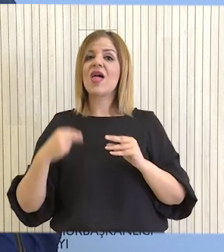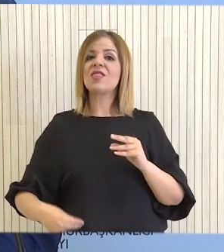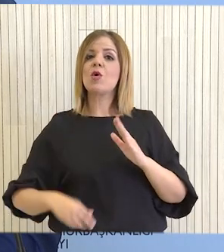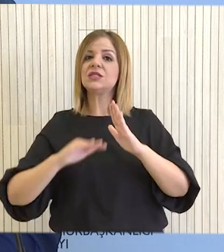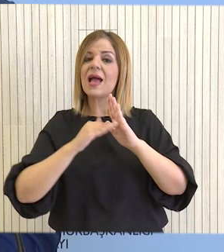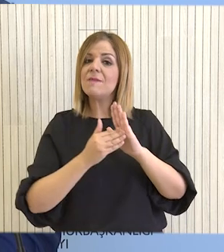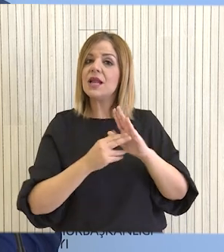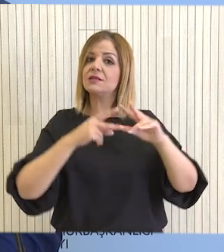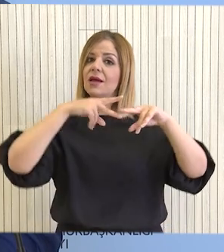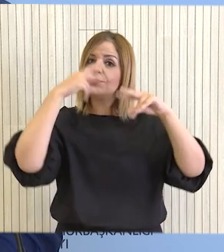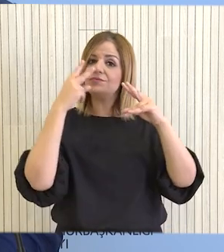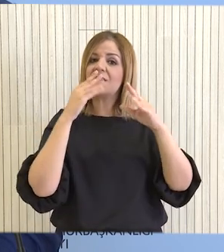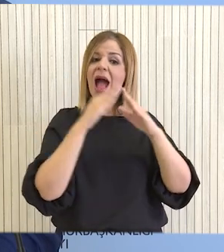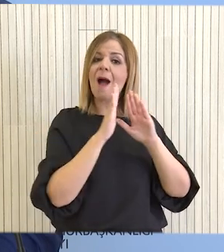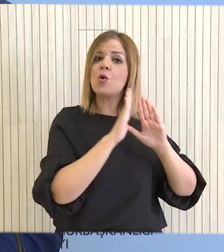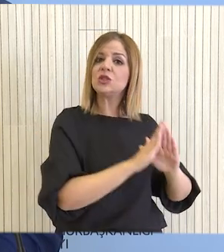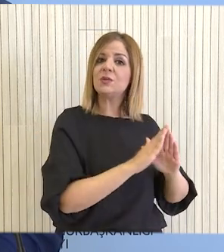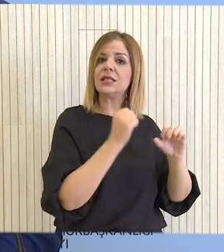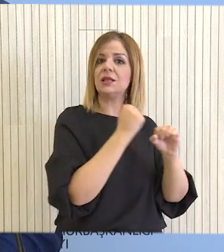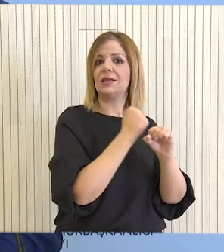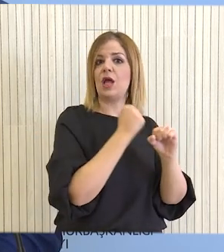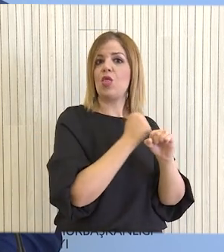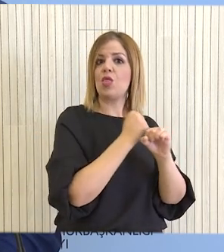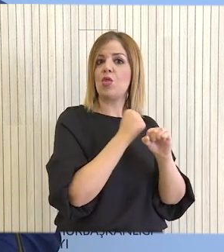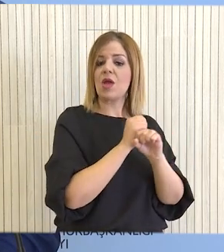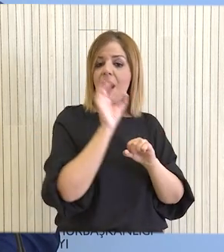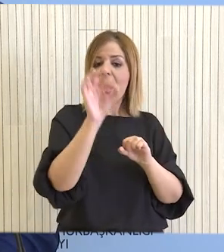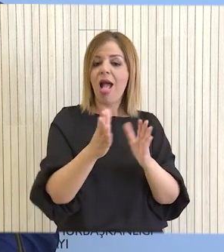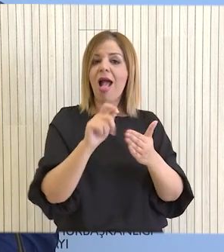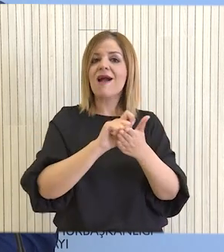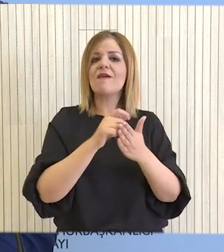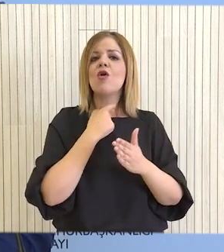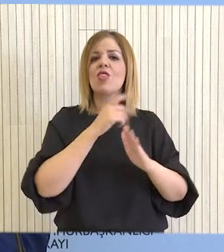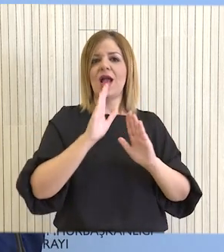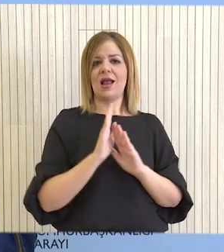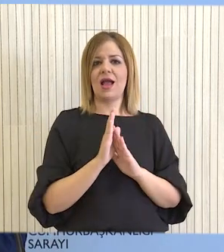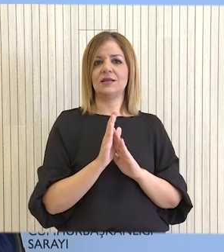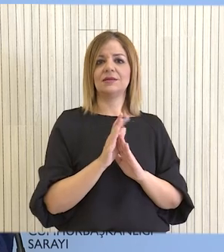είναι ένα πολύ σημαντικό βήμα το οποίο χαιρετίζουμε και αυτό θα ακολουθήσει και στον δημοσιοτομέα